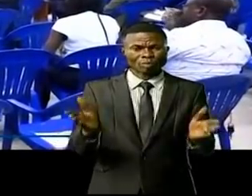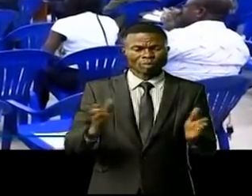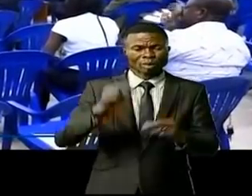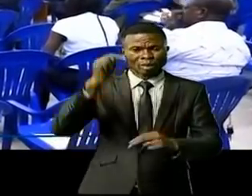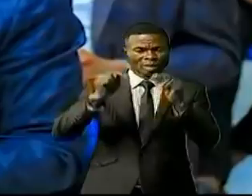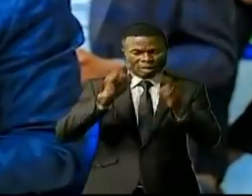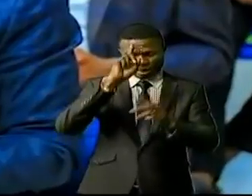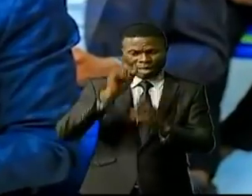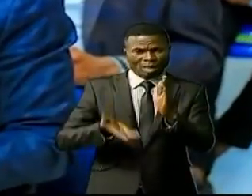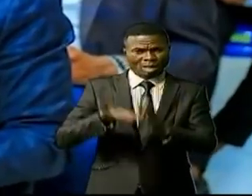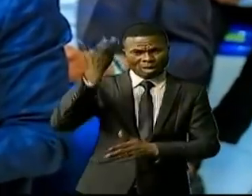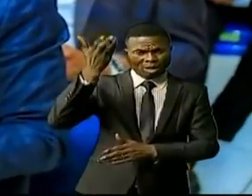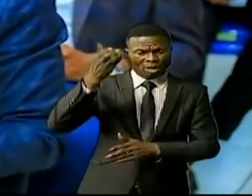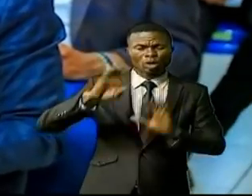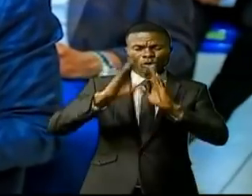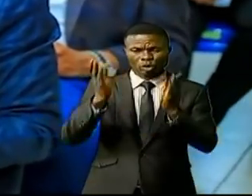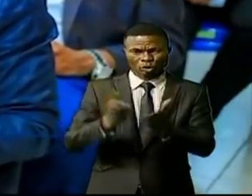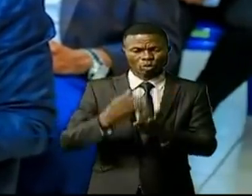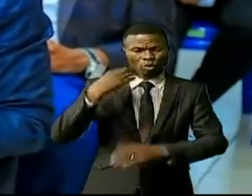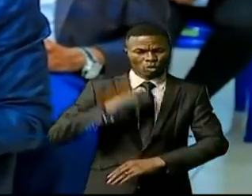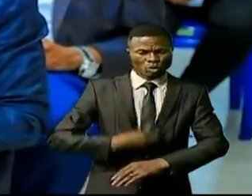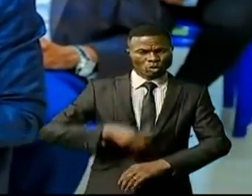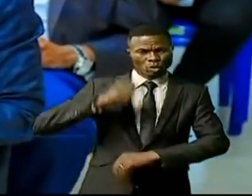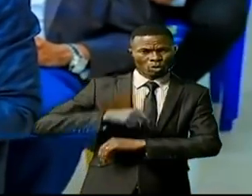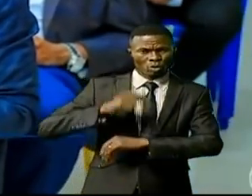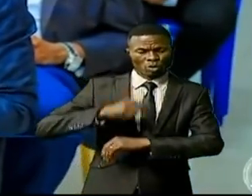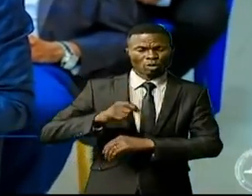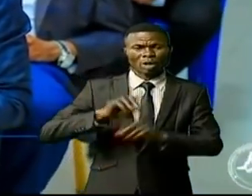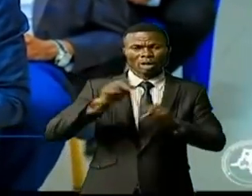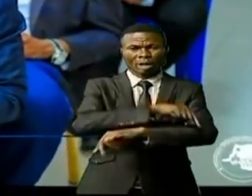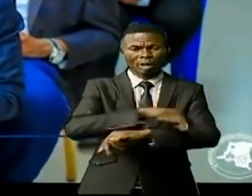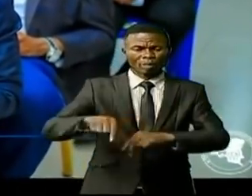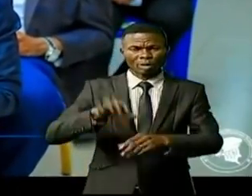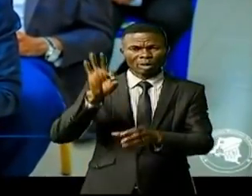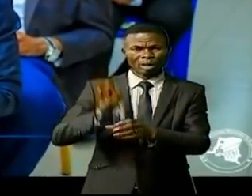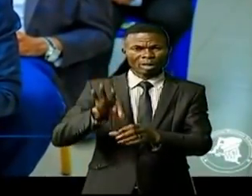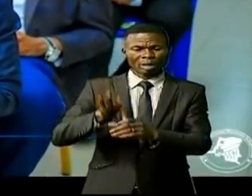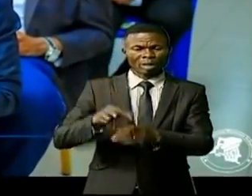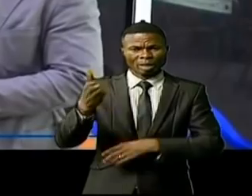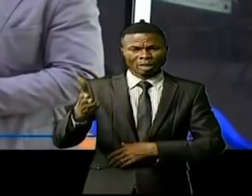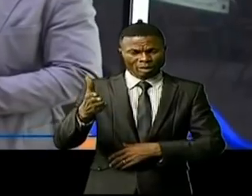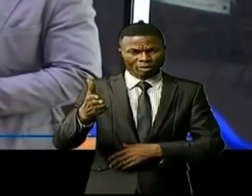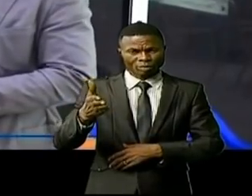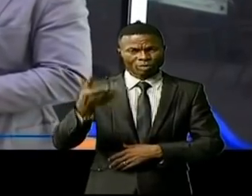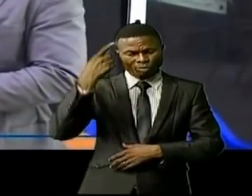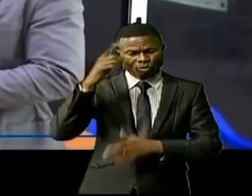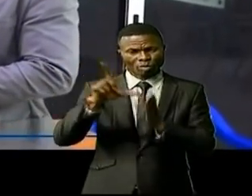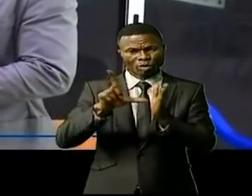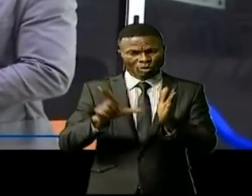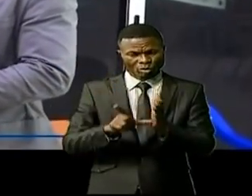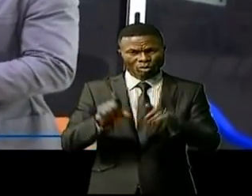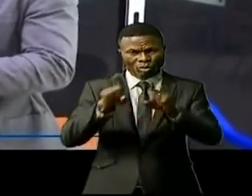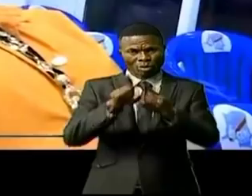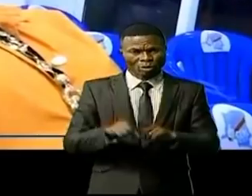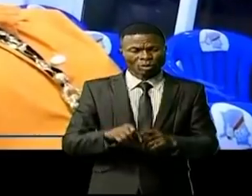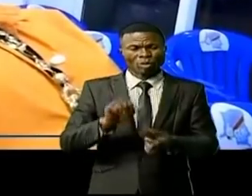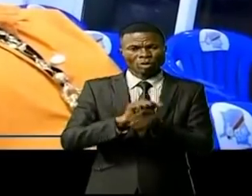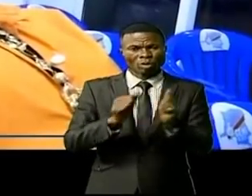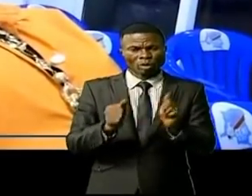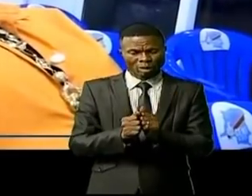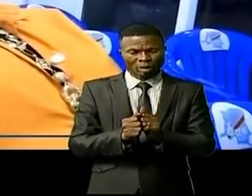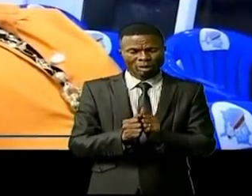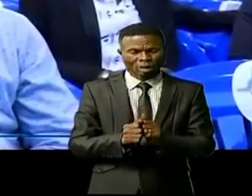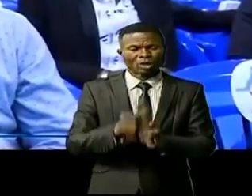égal l'entendement de tous les juristes de la centrale électorale aux prescrits les différentes lois qui régissent le cycle électoral. Il s'agit